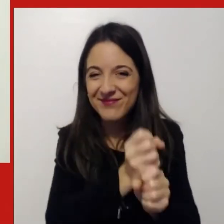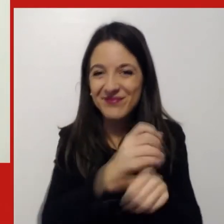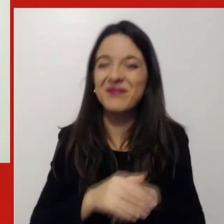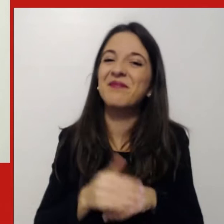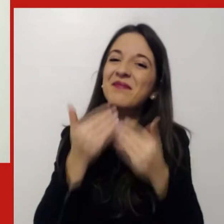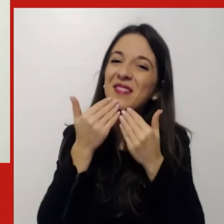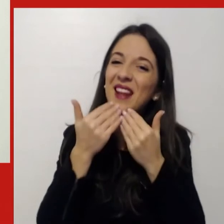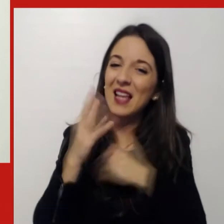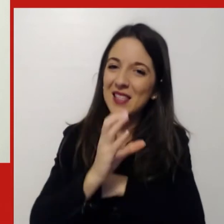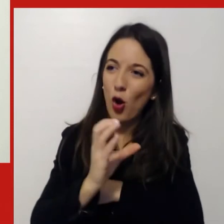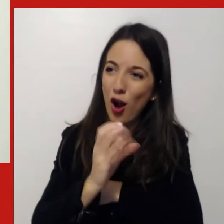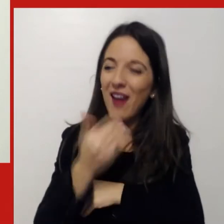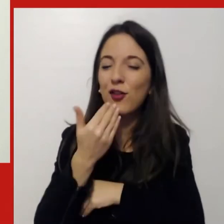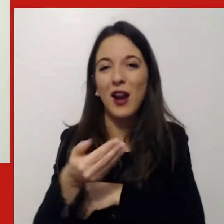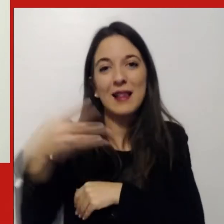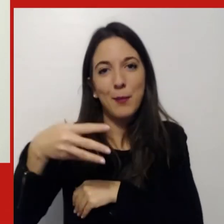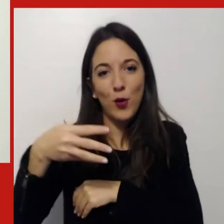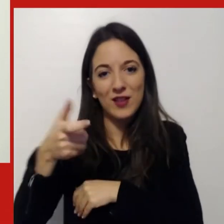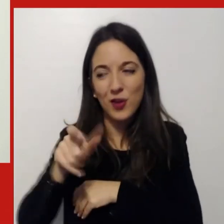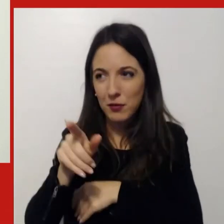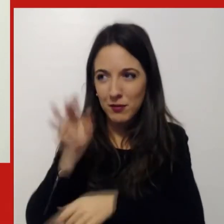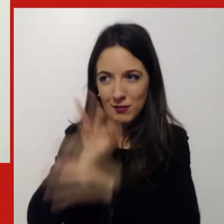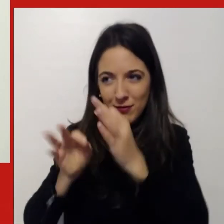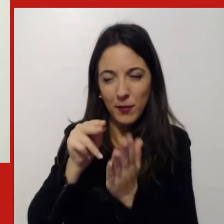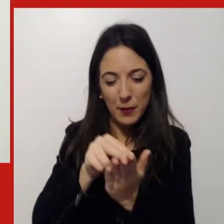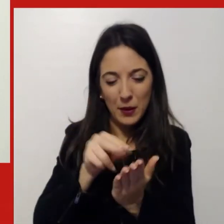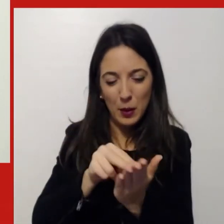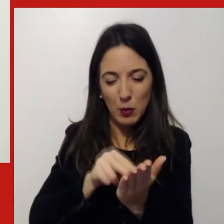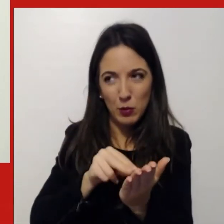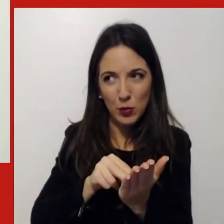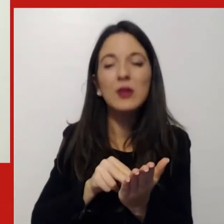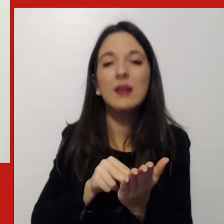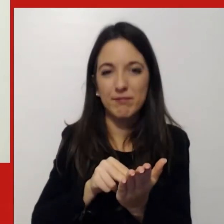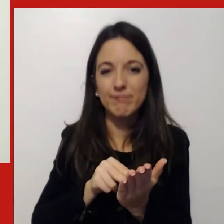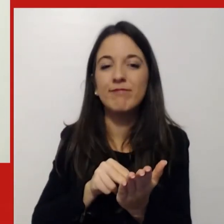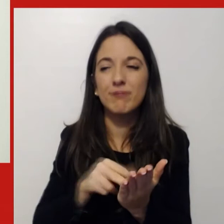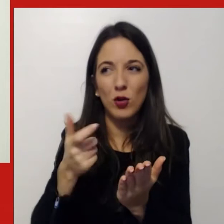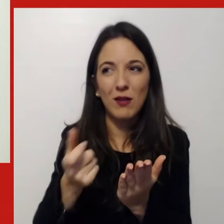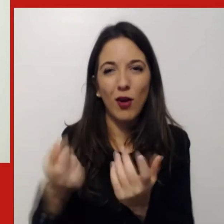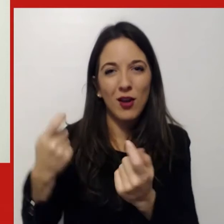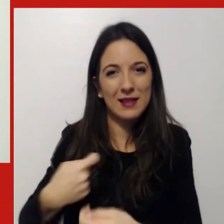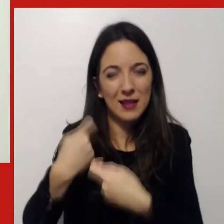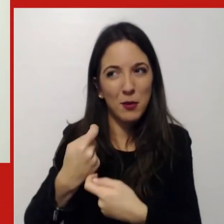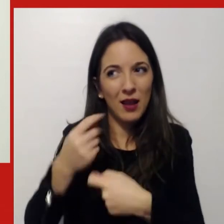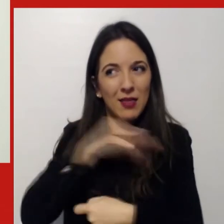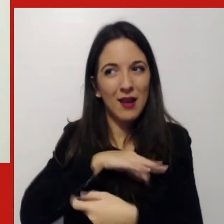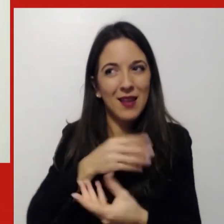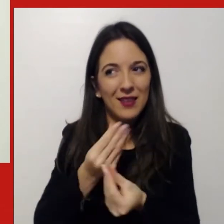anche a Maurizio, ho preso appunti durante il suo intervento, tanti spunti interessanti. Allora,